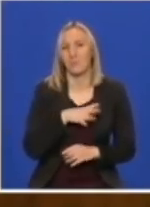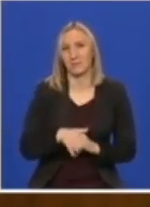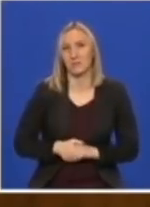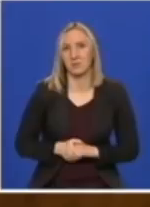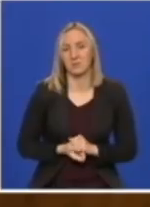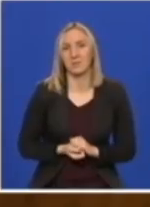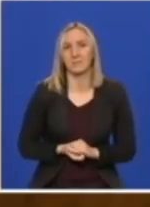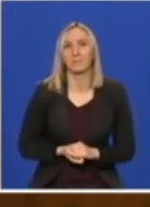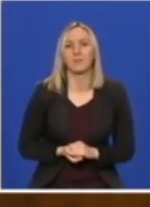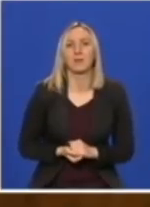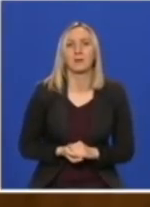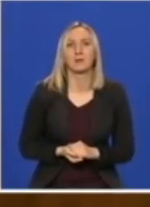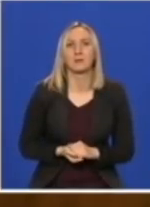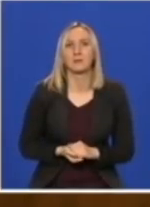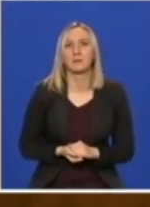Za ovom prvo nemožem dovoljnu povijeku.